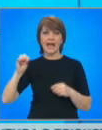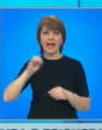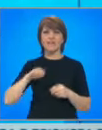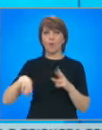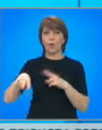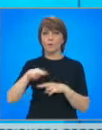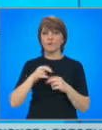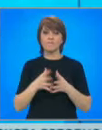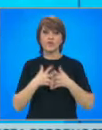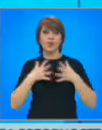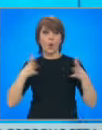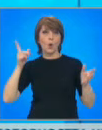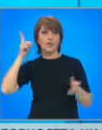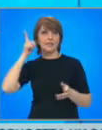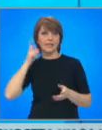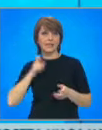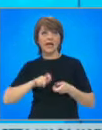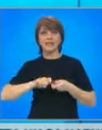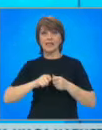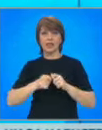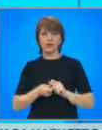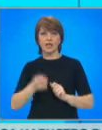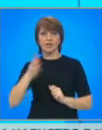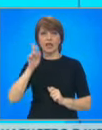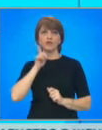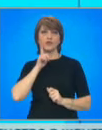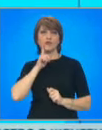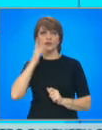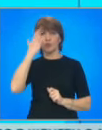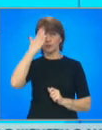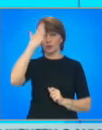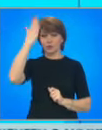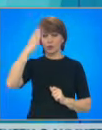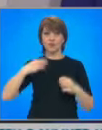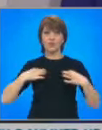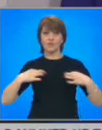множество сигнали за нарушаване на човешкото достоинство, свобода и сигурност.